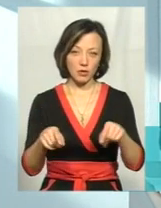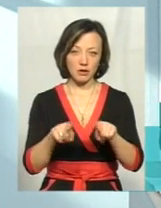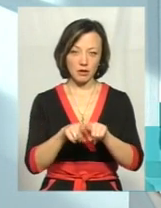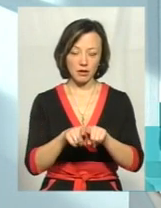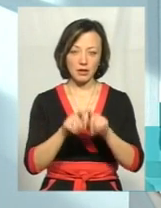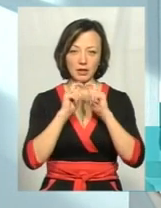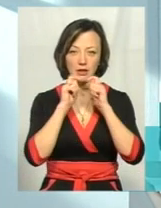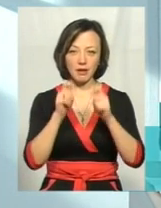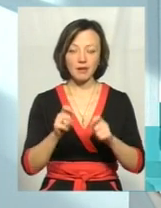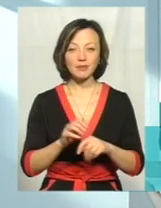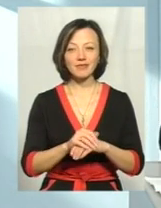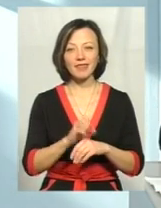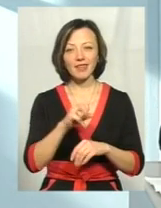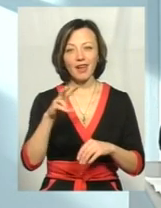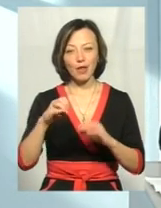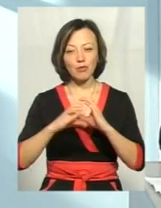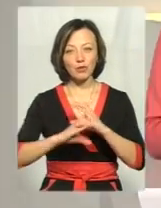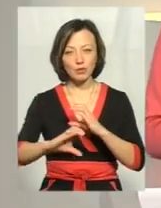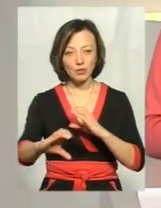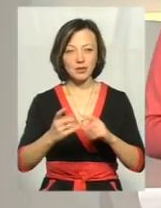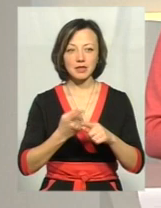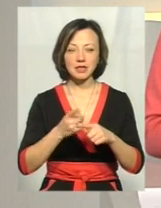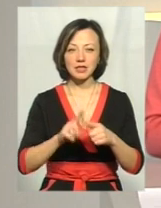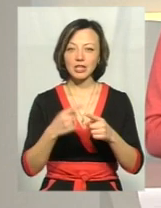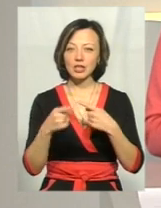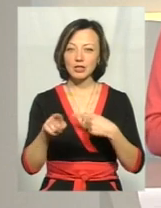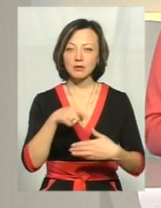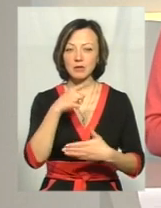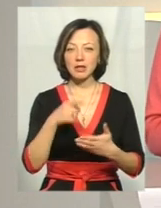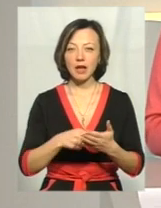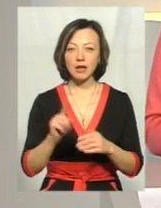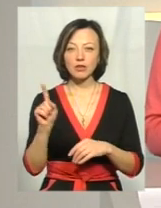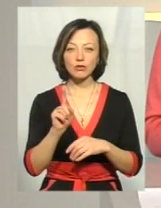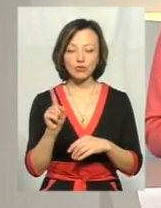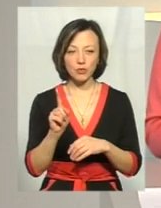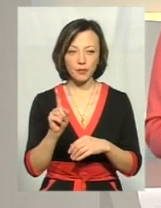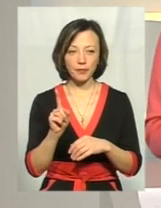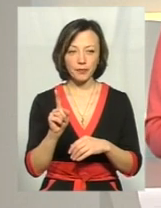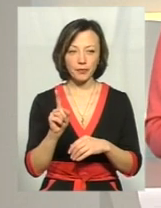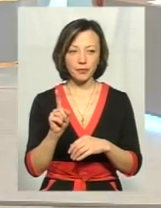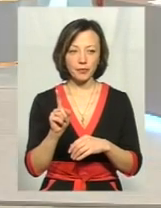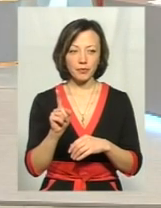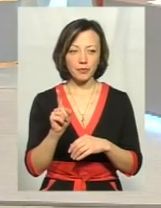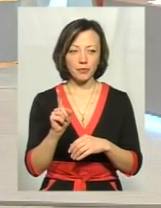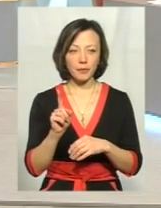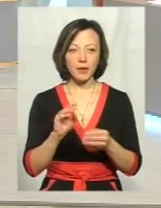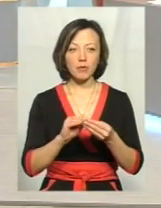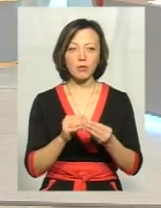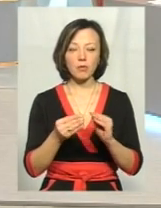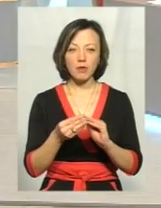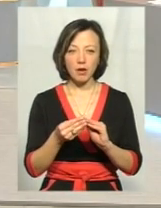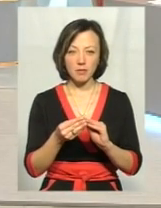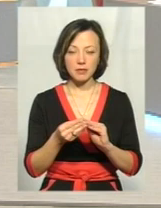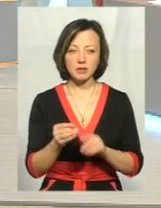дар. Але йде вона по водопровідних трубах до наших будинків? Це питання, що тут проблеми